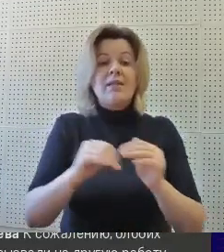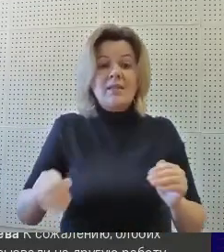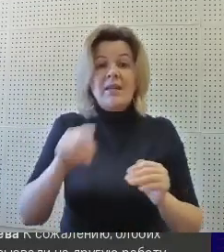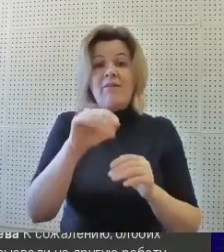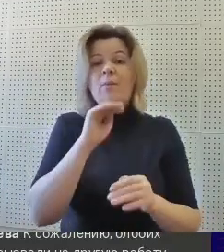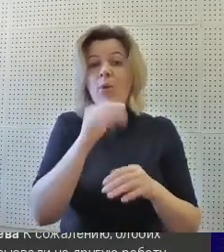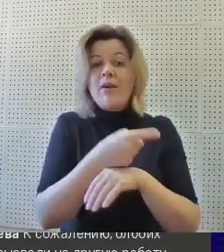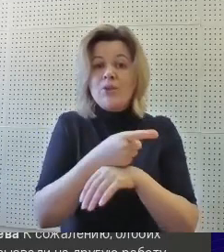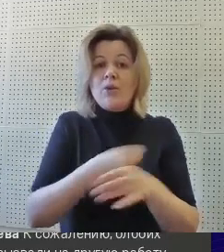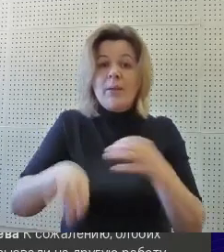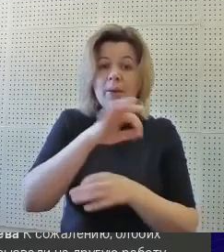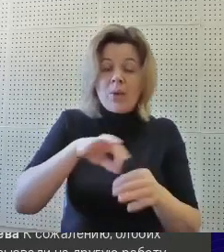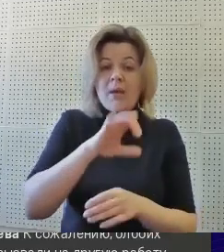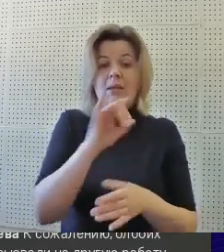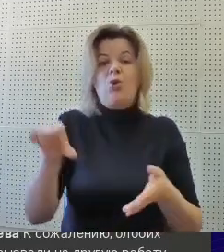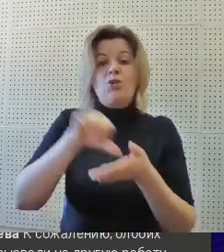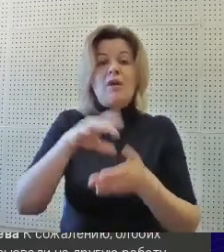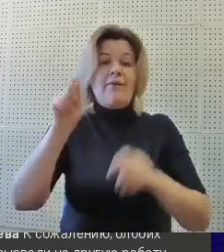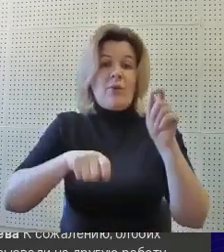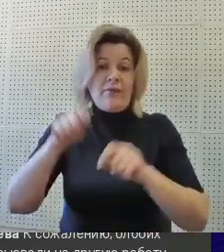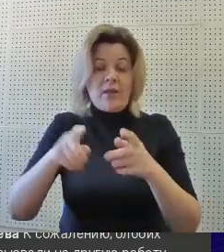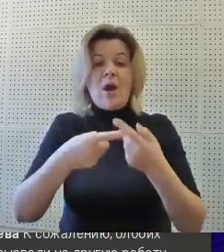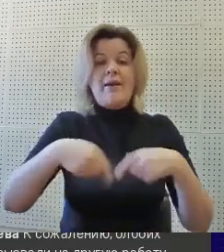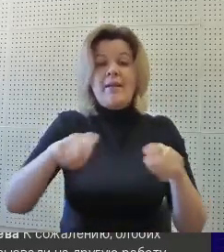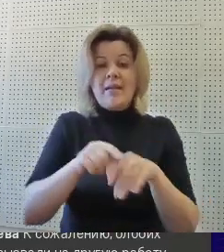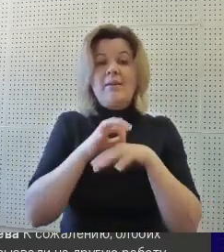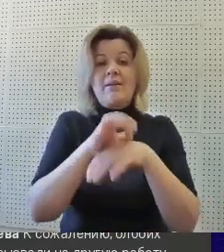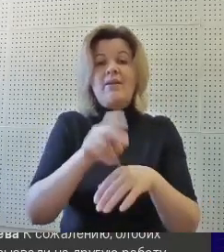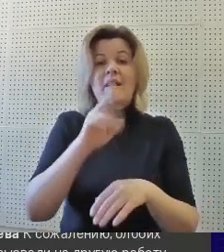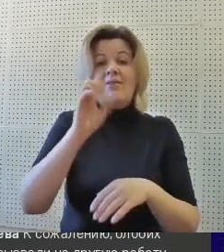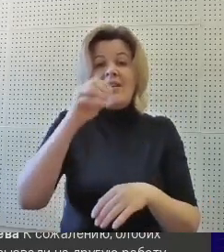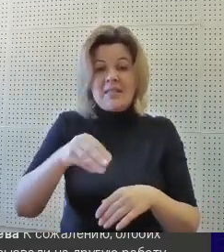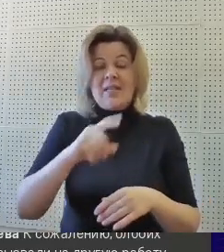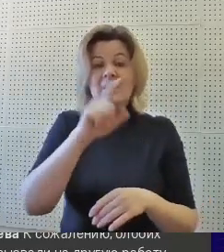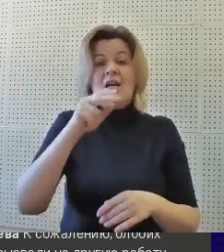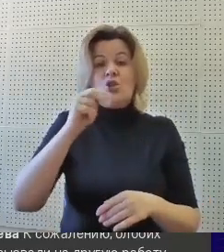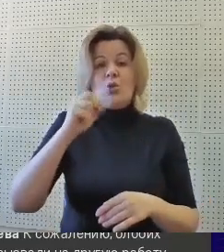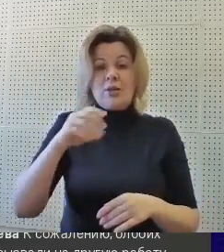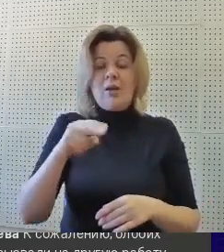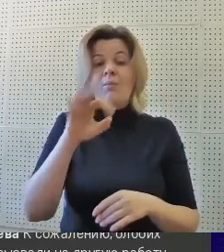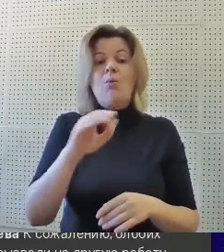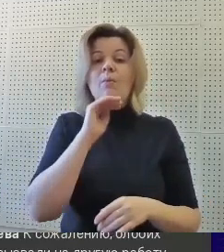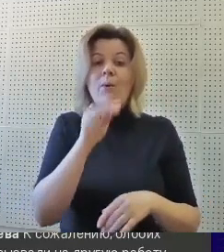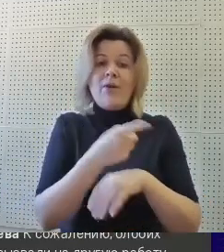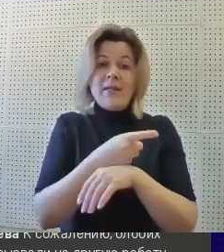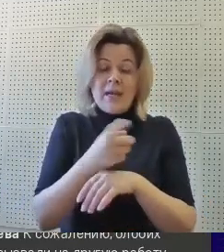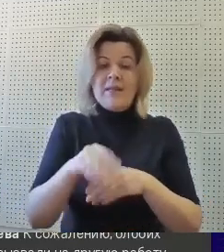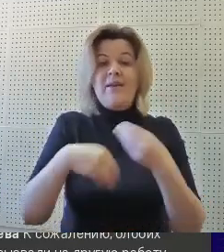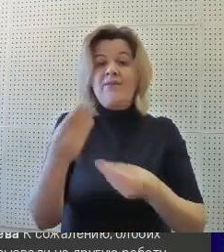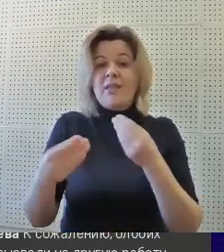профориентационных проектах и конференциях. Организация и проведение квест-зачетов по профориентации.